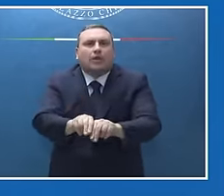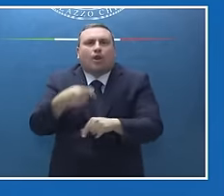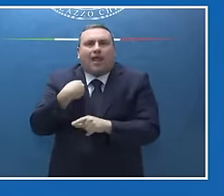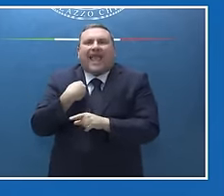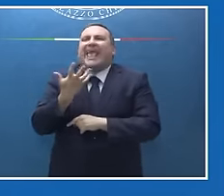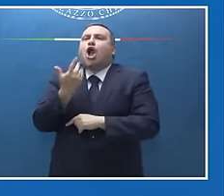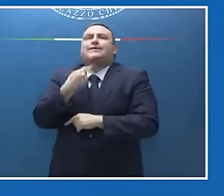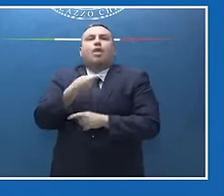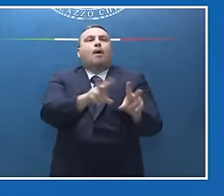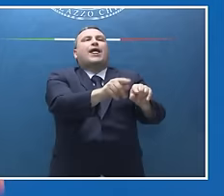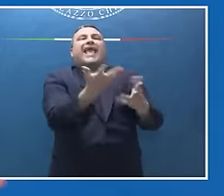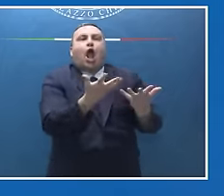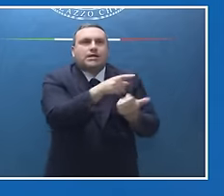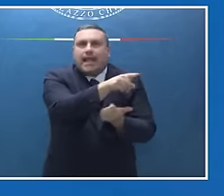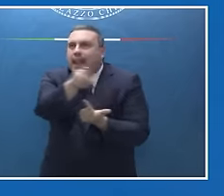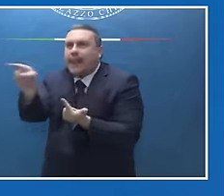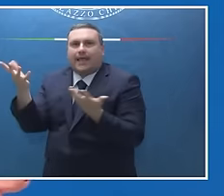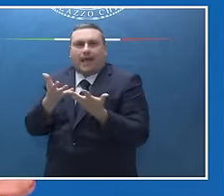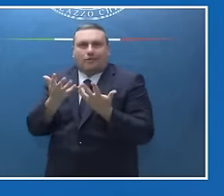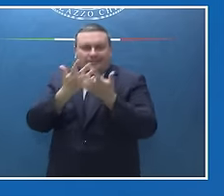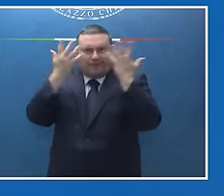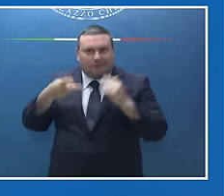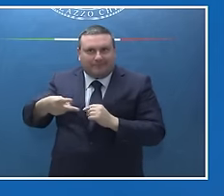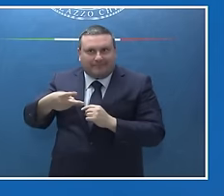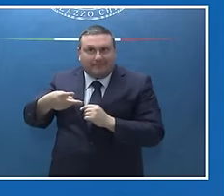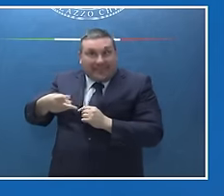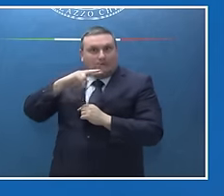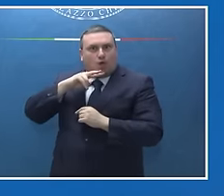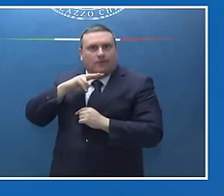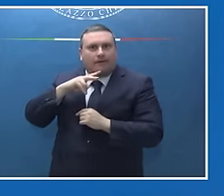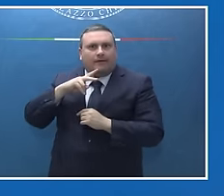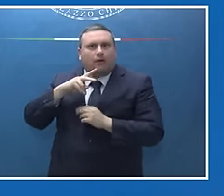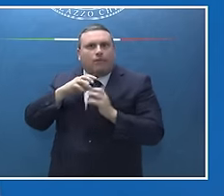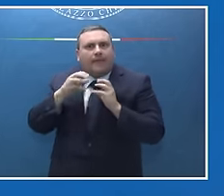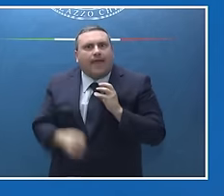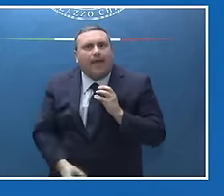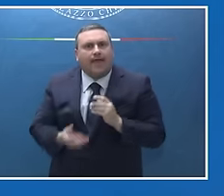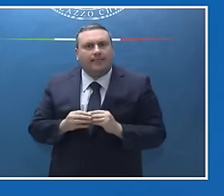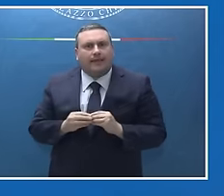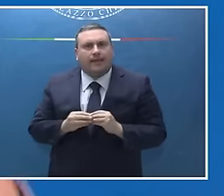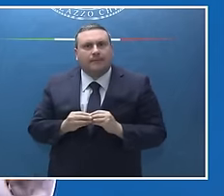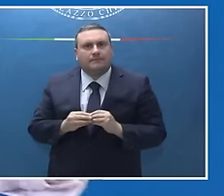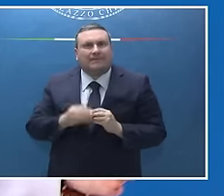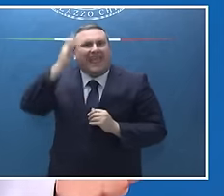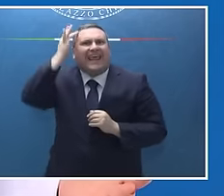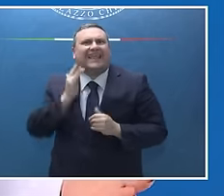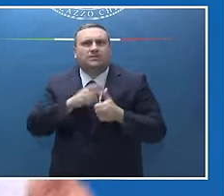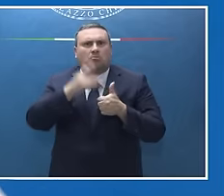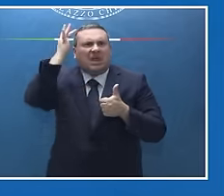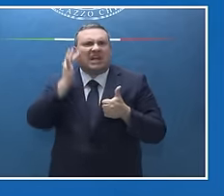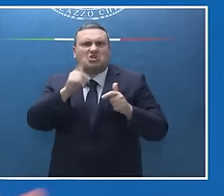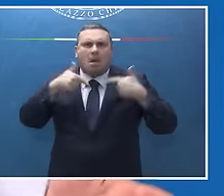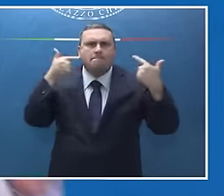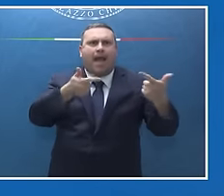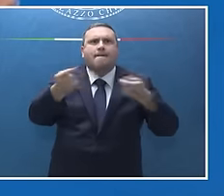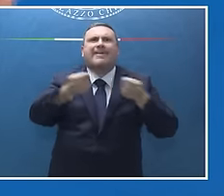farci. E chiaramente la risposta non è una risposta facile, ma tra i rischi noi dobbiamo annoverare l'impatto sul mercato